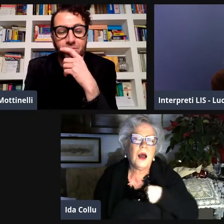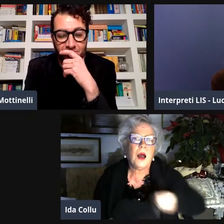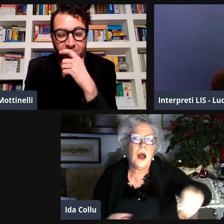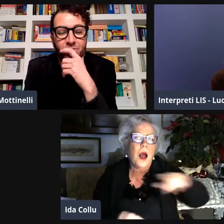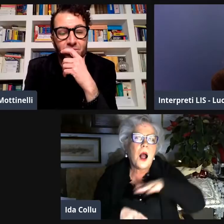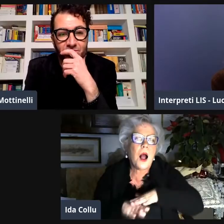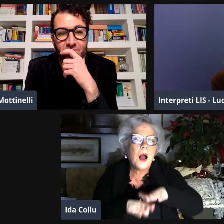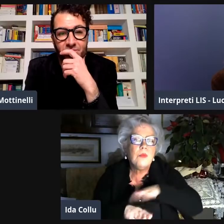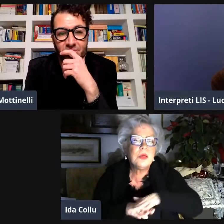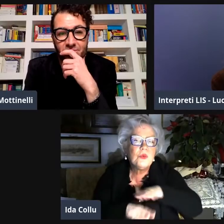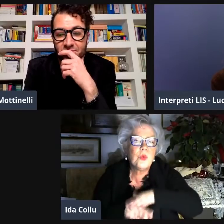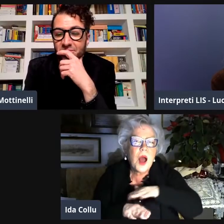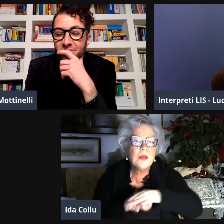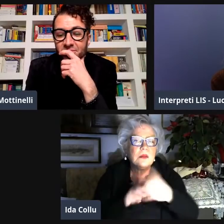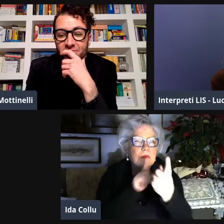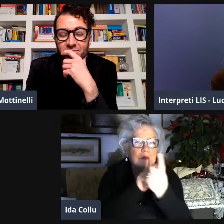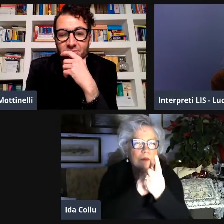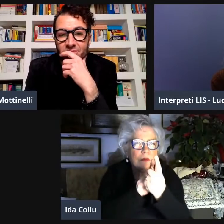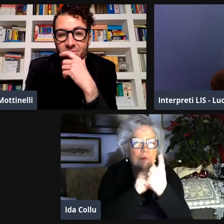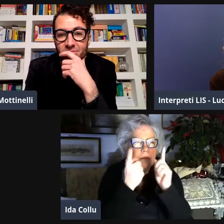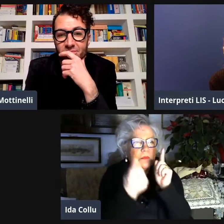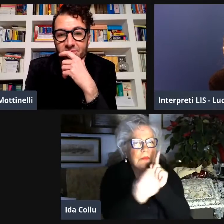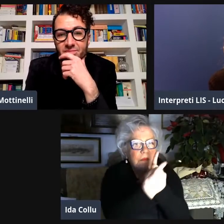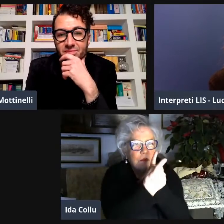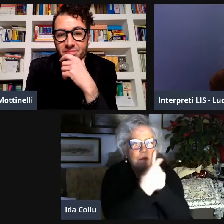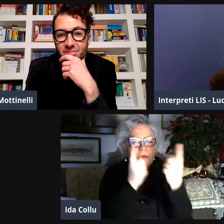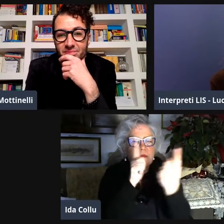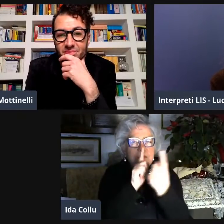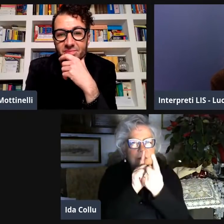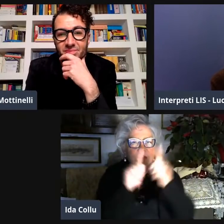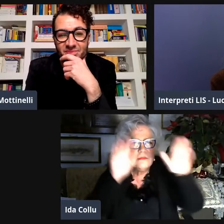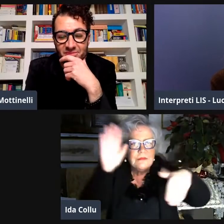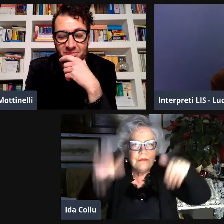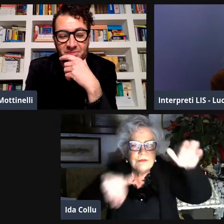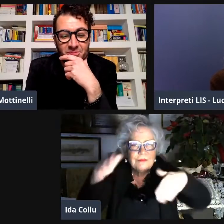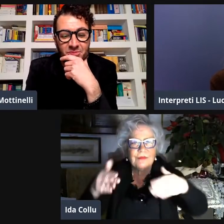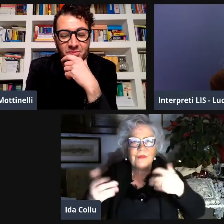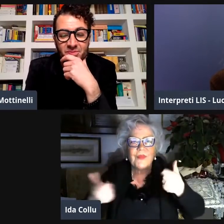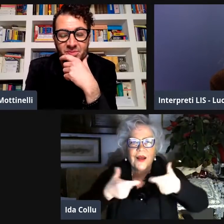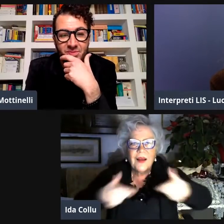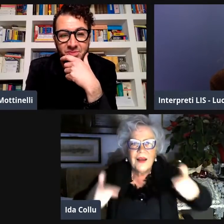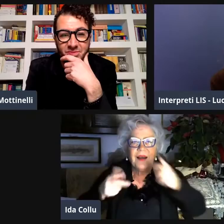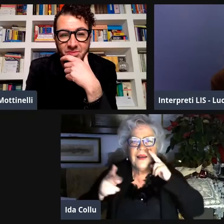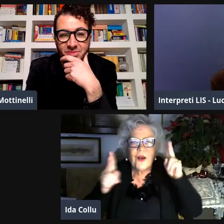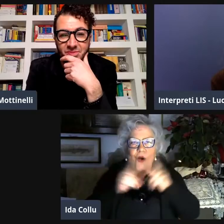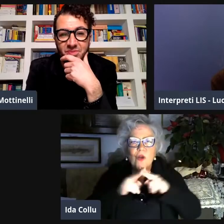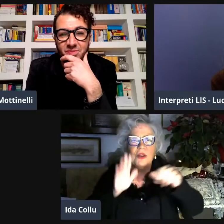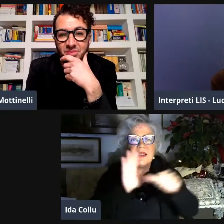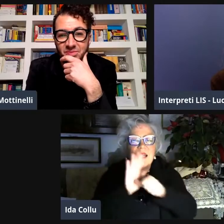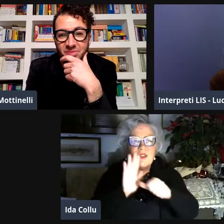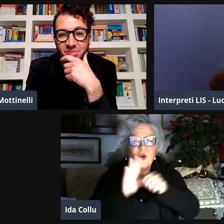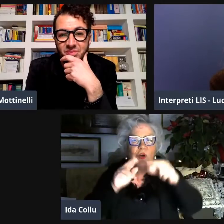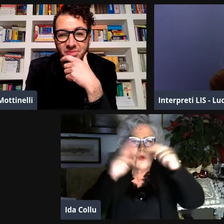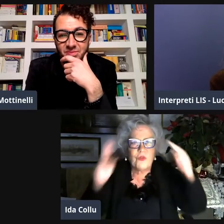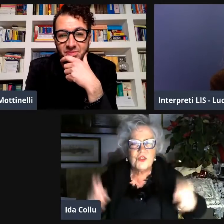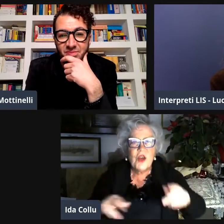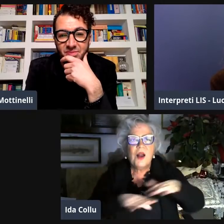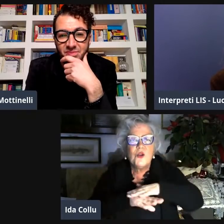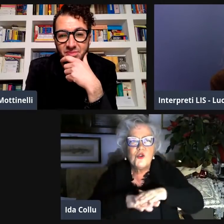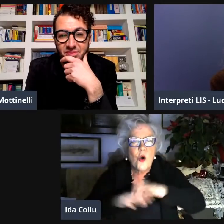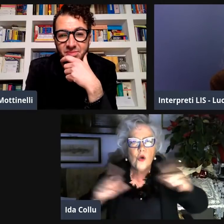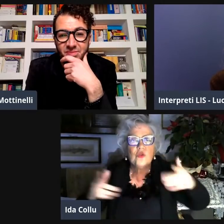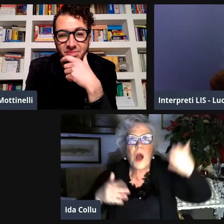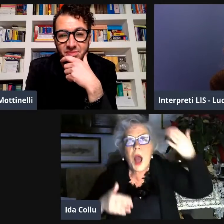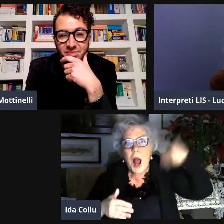la tecnologia non c'era per darci accessibilità e quindi bisognava incontrarsi di persona bisognava